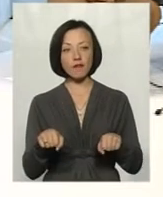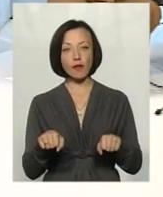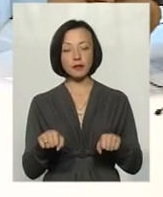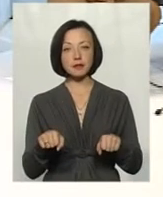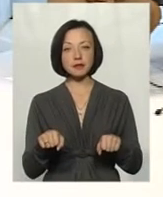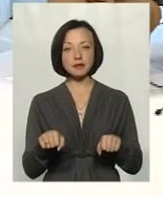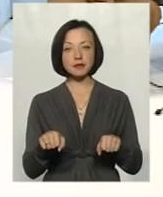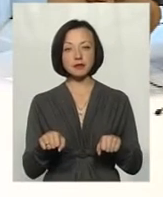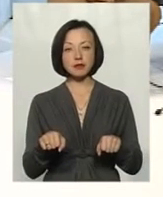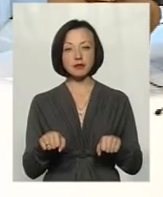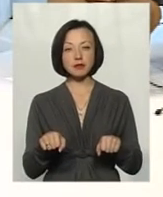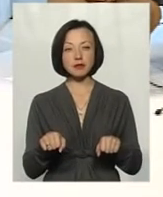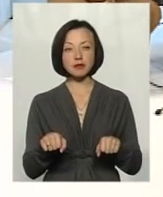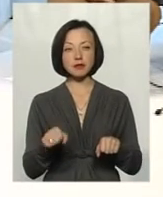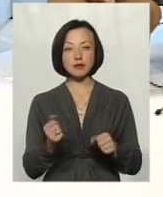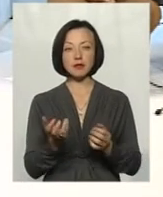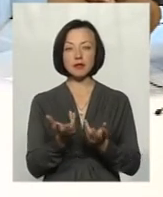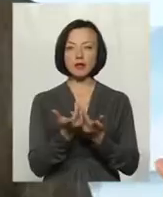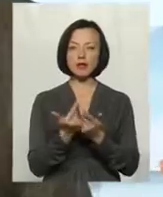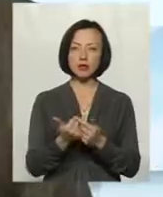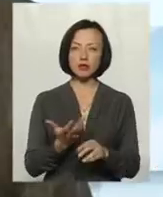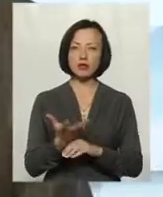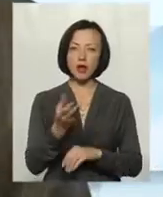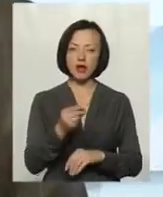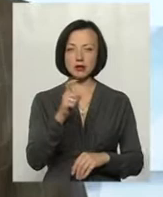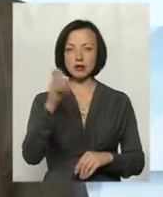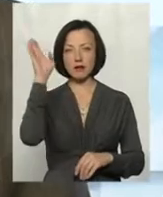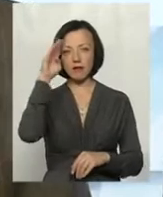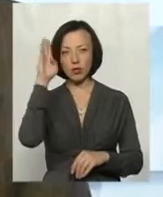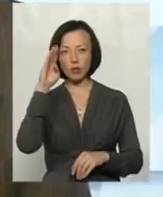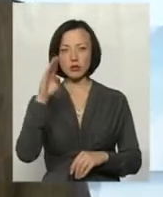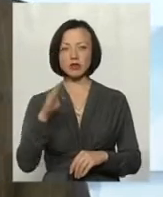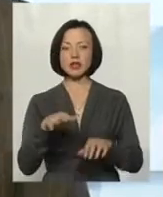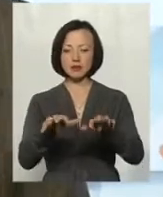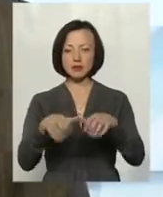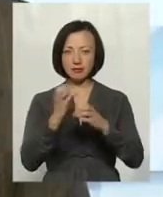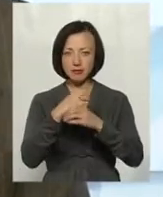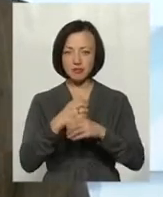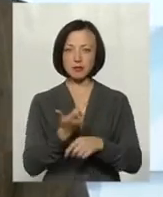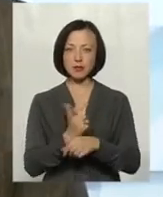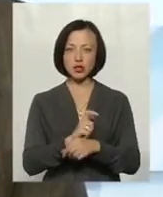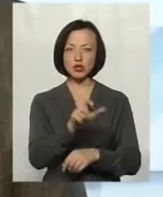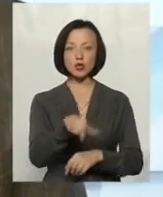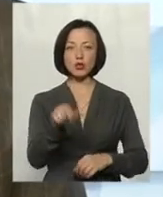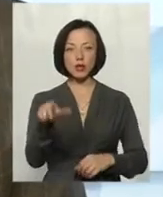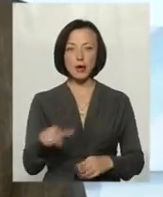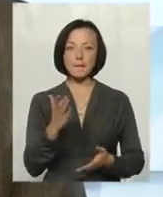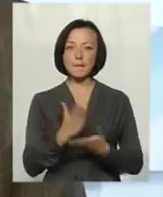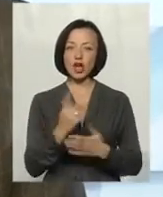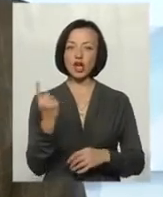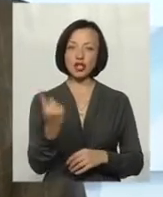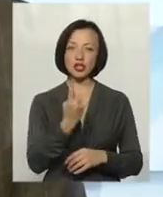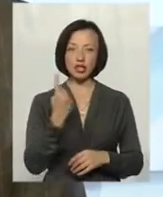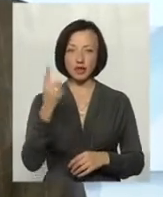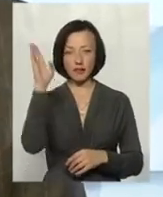тієї самої сплати за воду, за кількістю відібраної води, тому що у нас переважна більшість мешканців мають лічильники